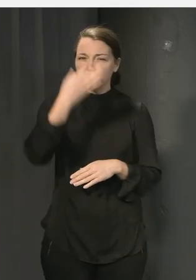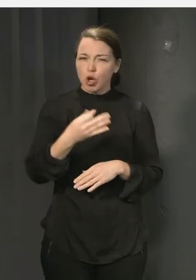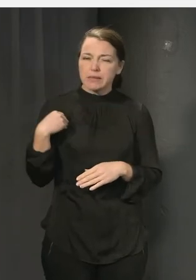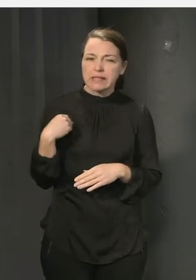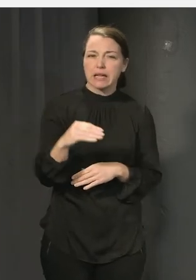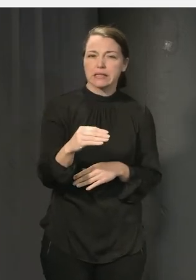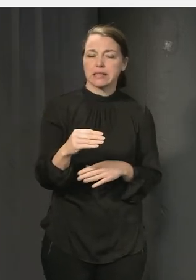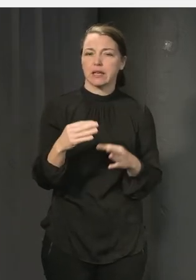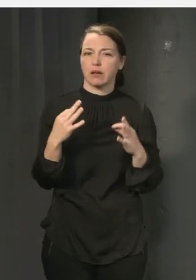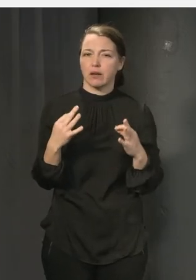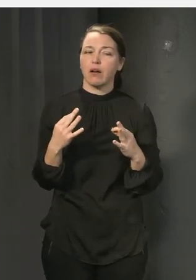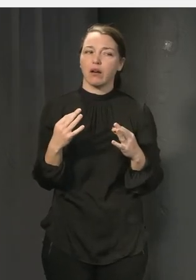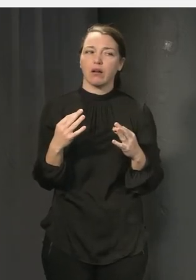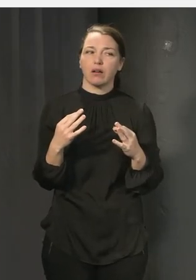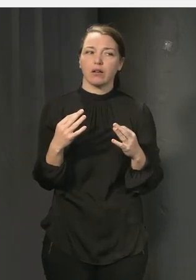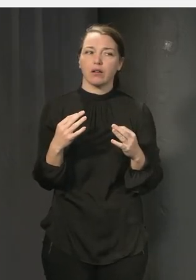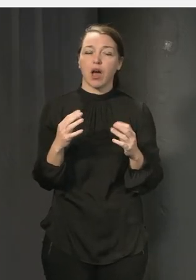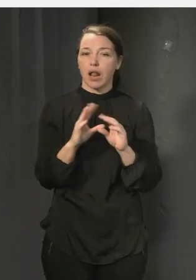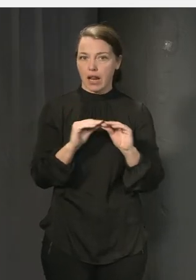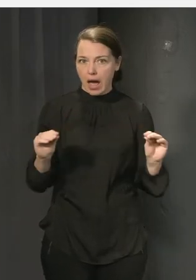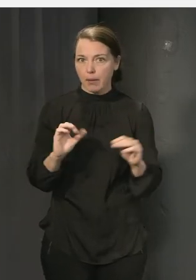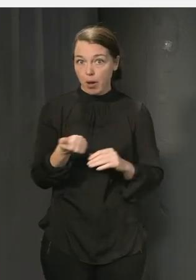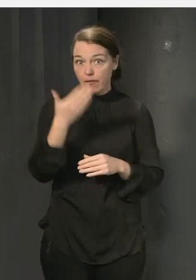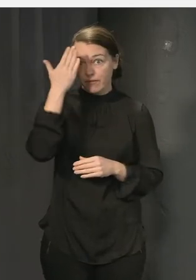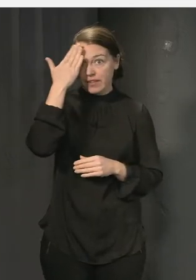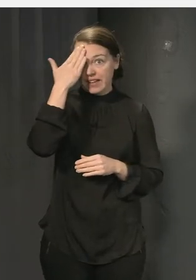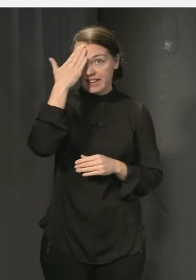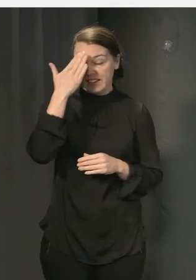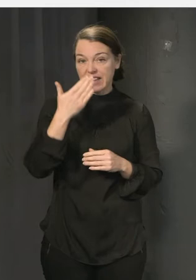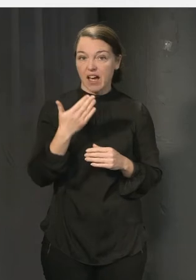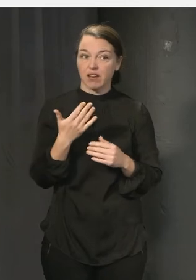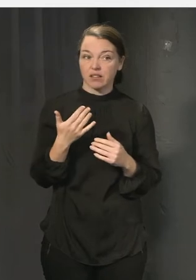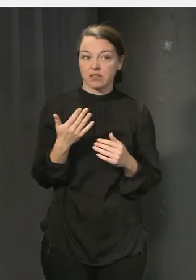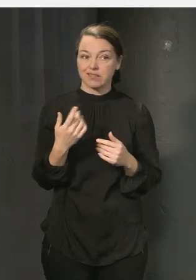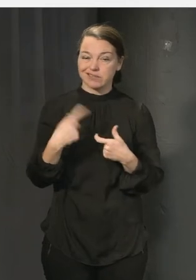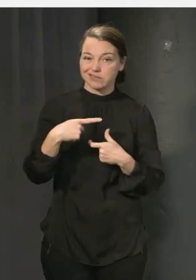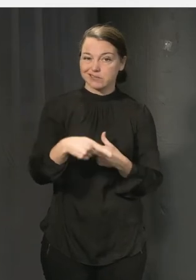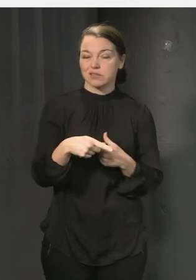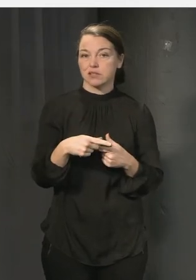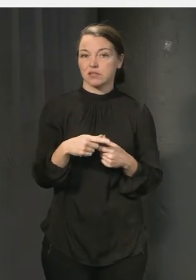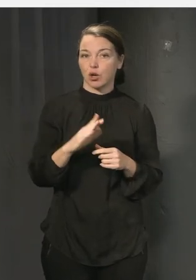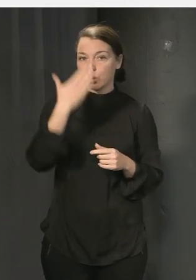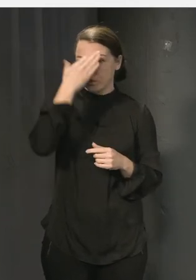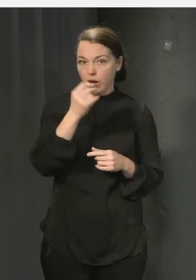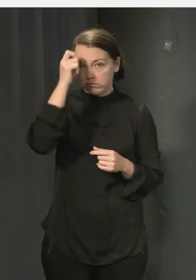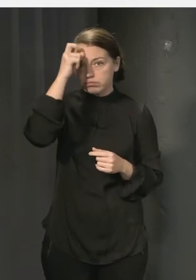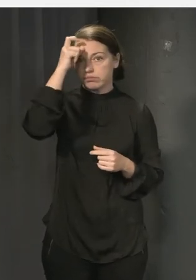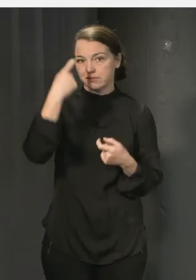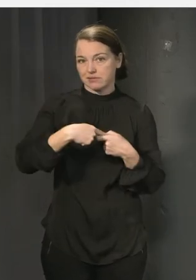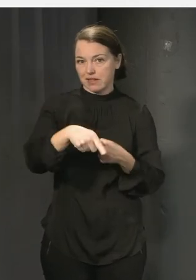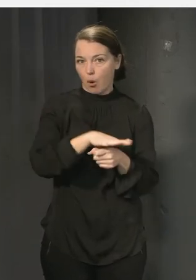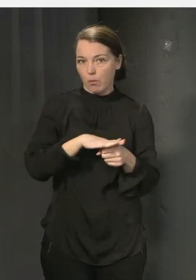Det är klart att lärare behöver veta också någonting inom det här området och så behöver man ha tid också för att kunna